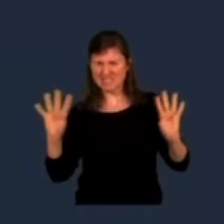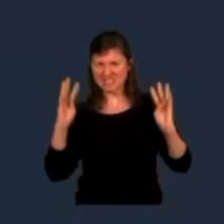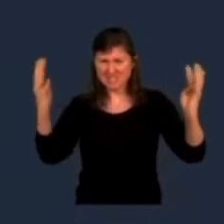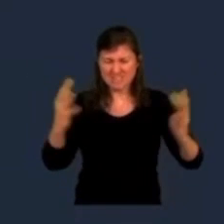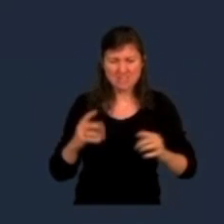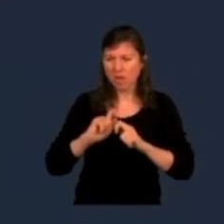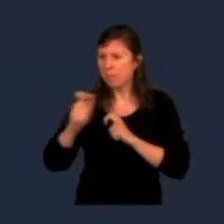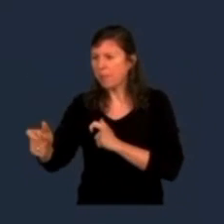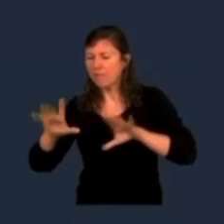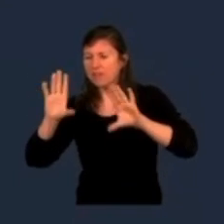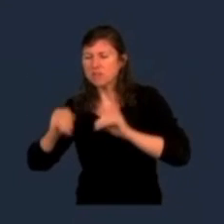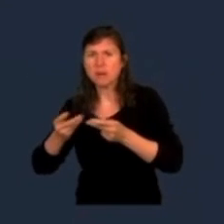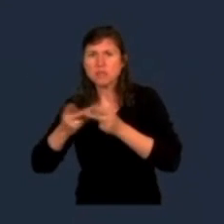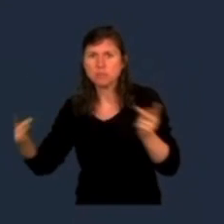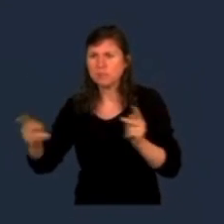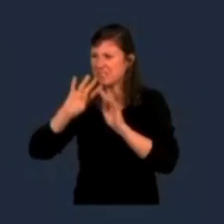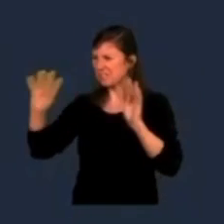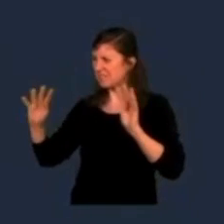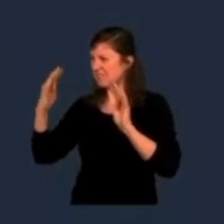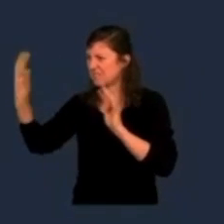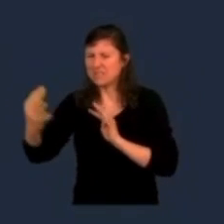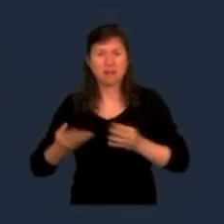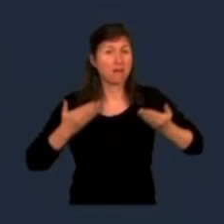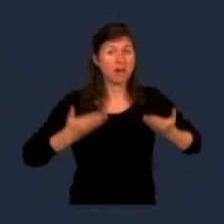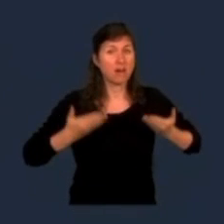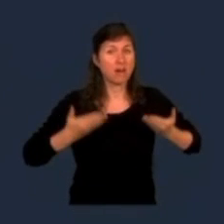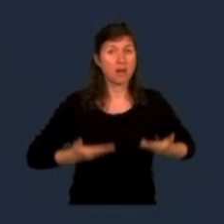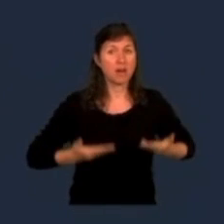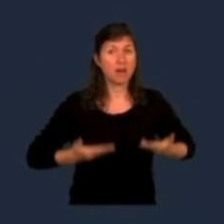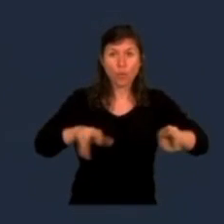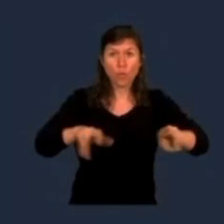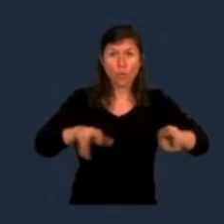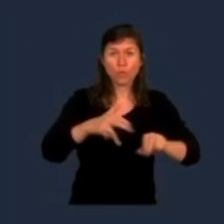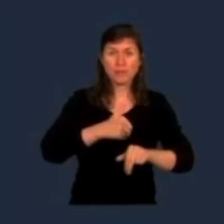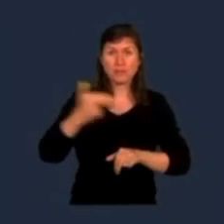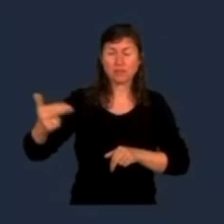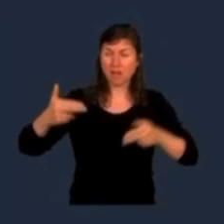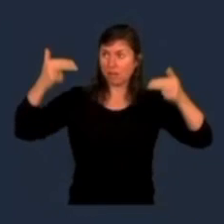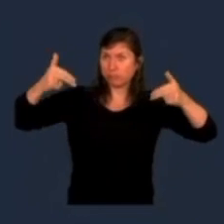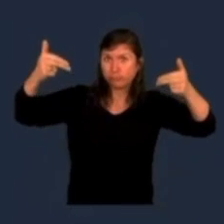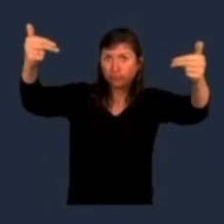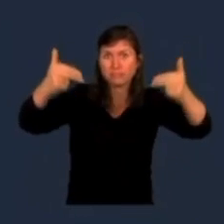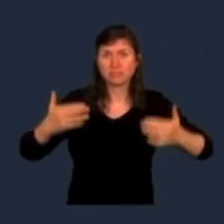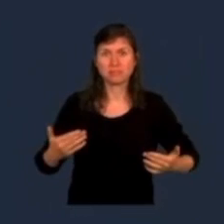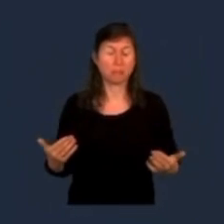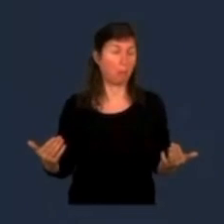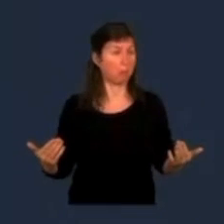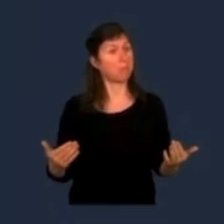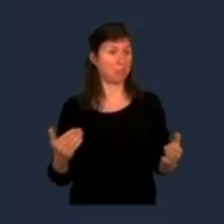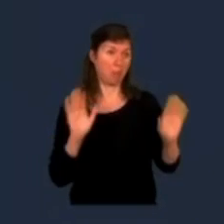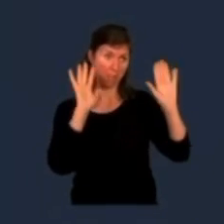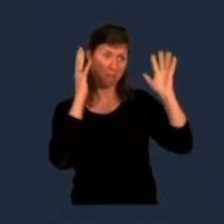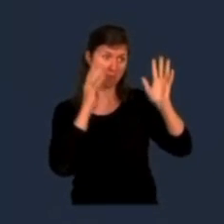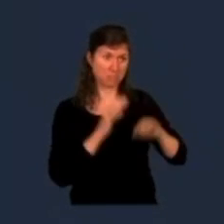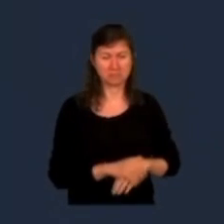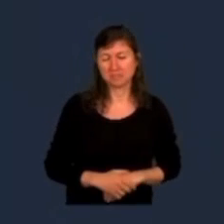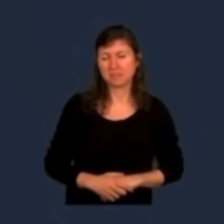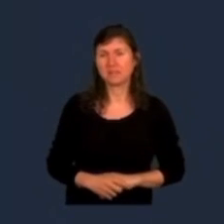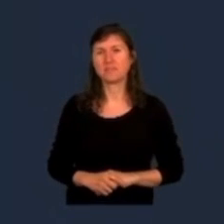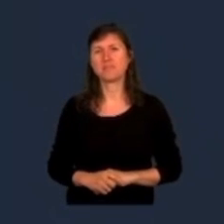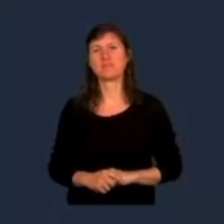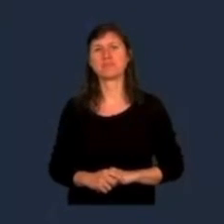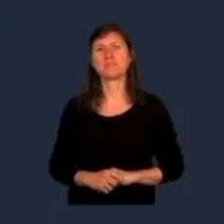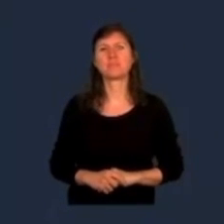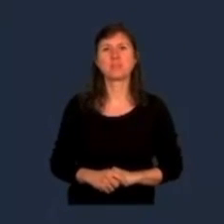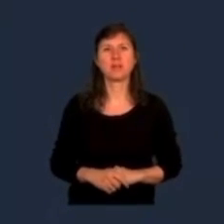espaces recensants, les actes de délinquance, et maintenant l'équipement d'une route nationale. Brillant. Et il est vrai que nous